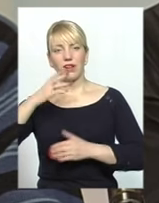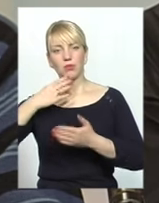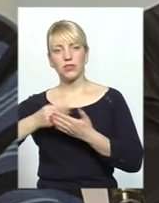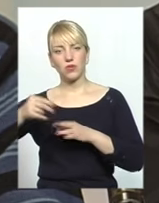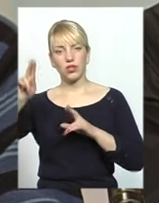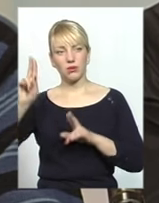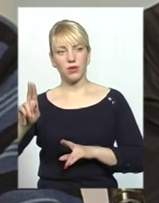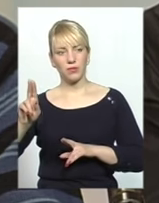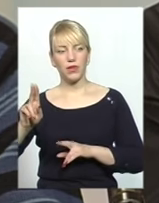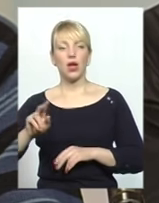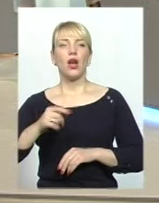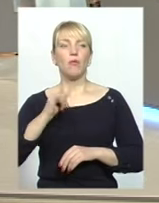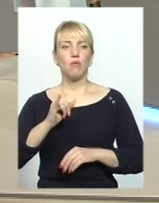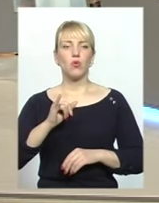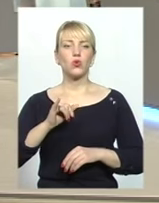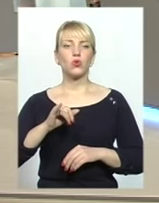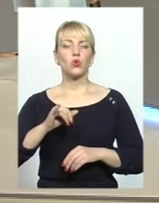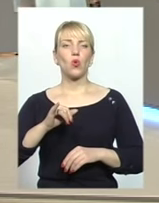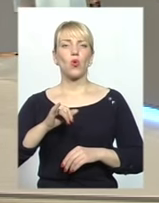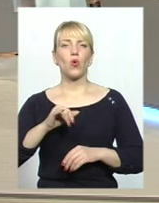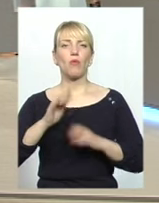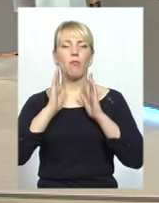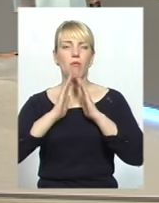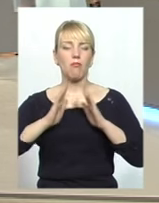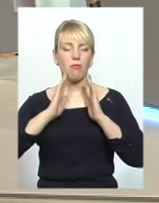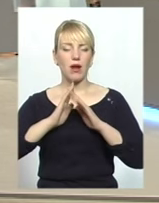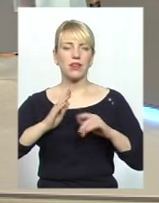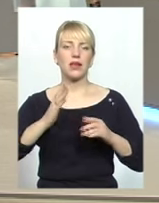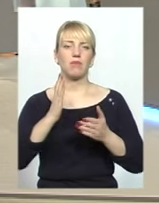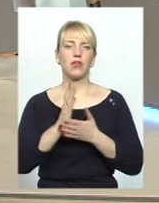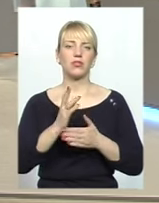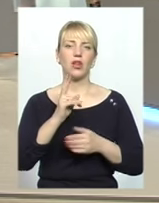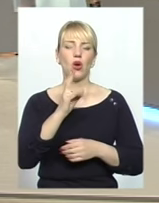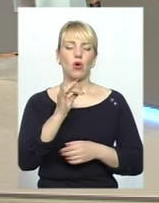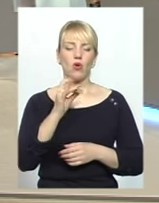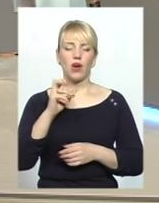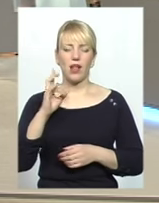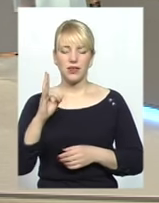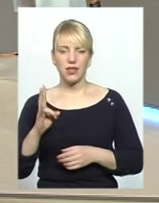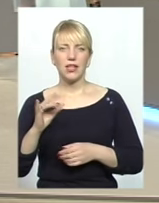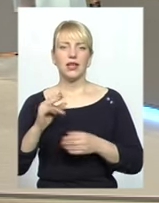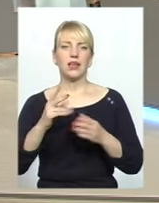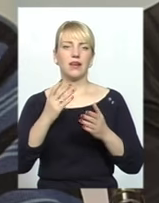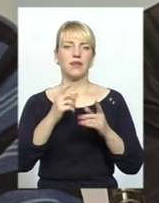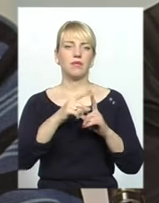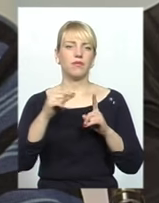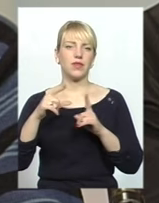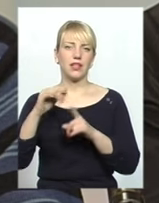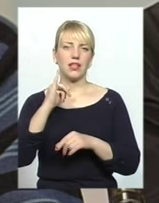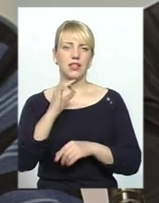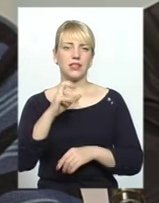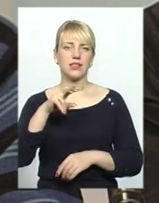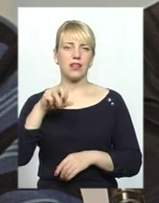канонами, мусульмани мають книгу Коран і користуються тим, що сказано в ісламі. І тому ми говоримо, що